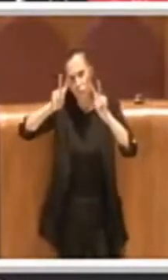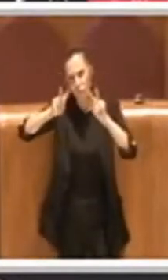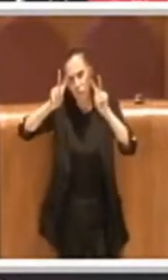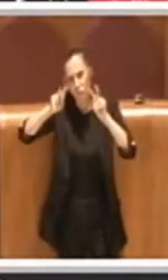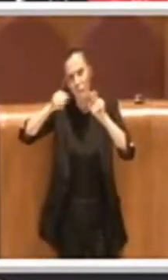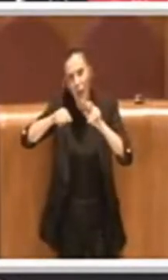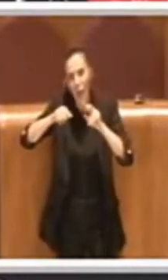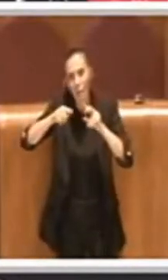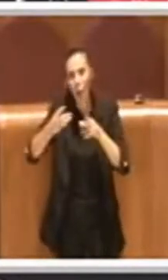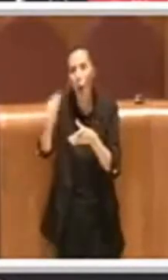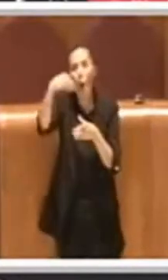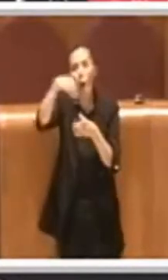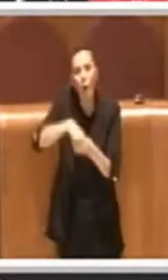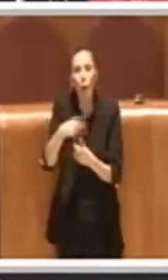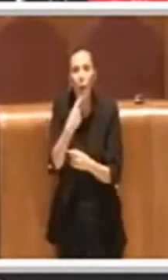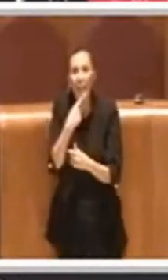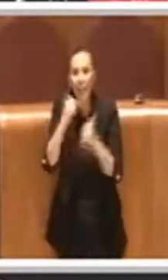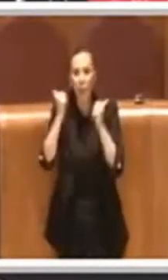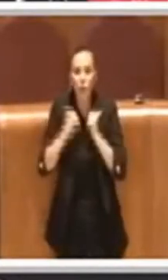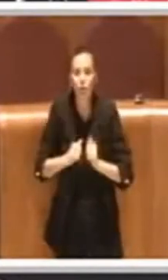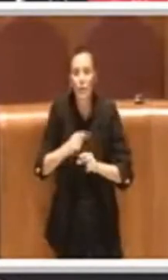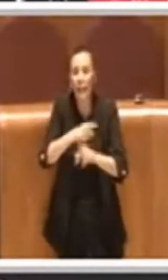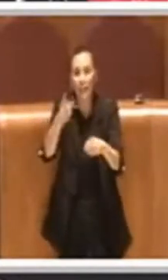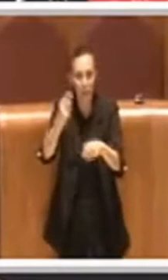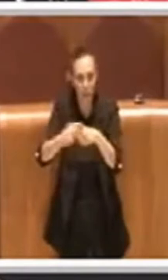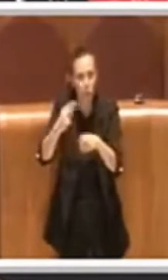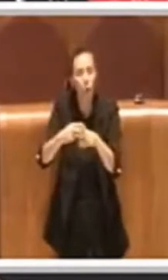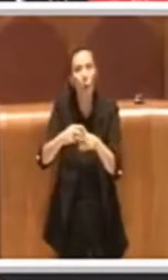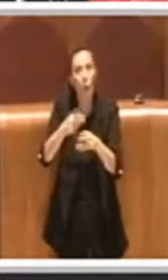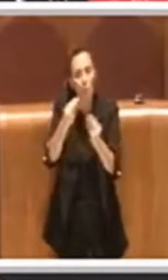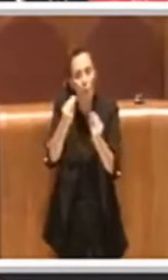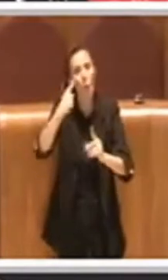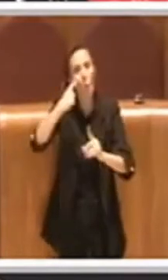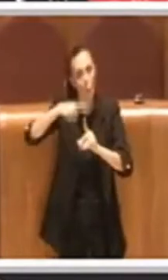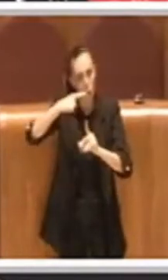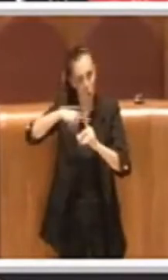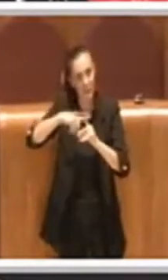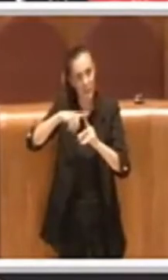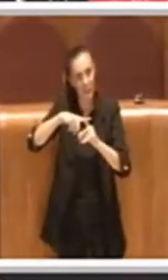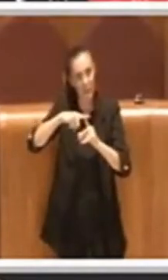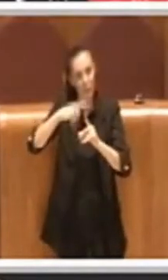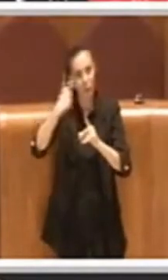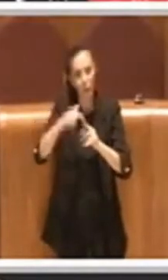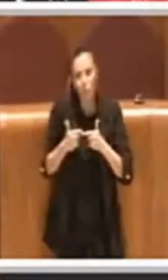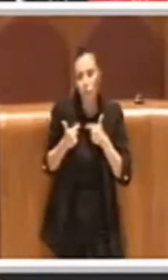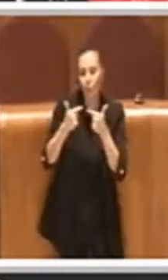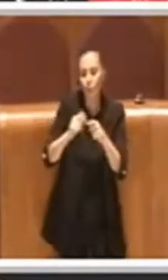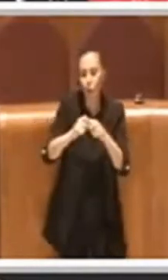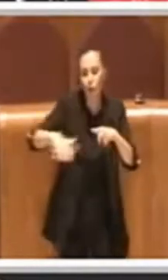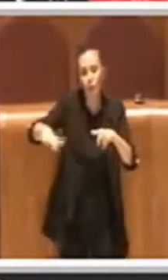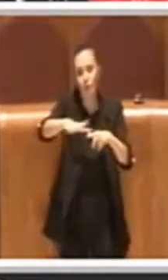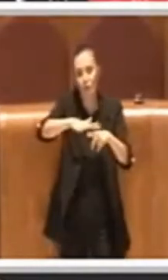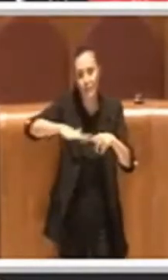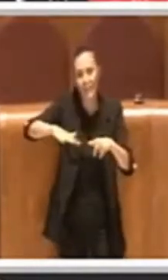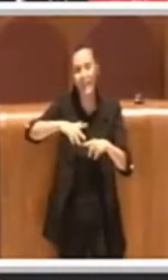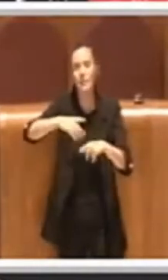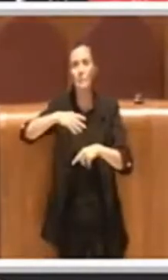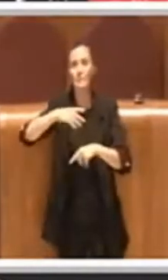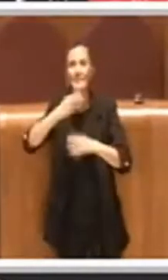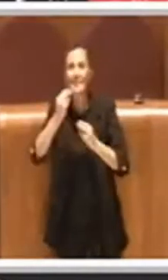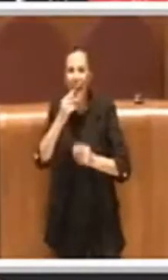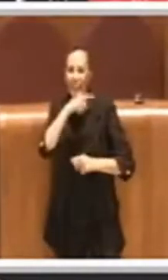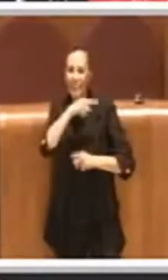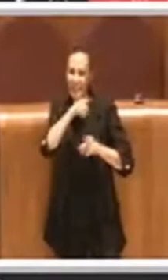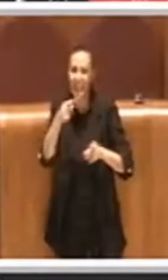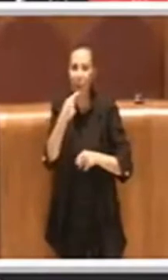cittadini, è sempre un fatto positivo per la città. Diciamo che molti hanno detto che